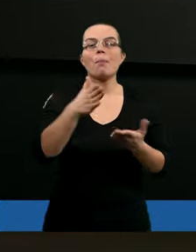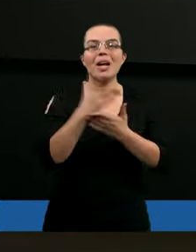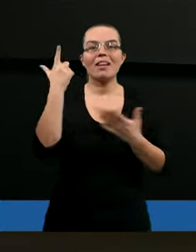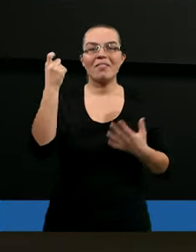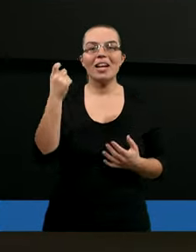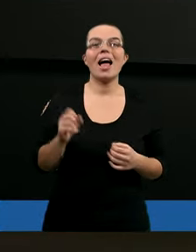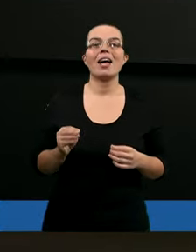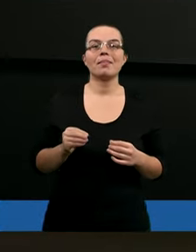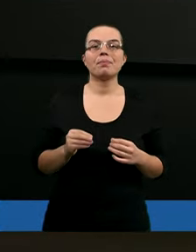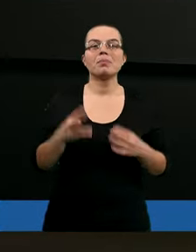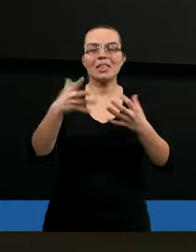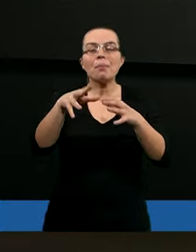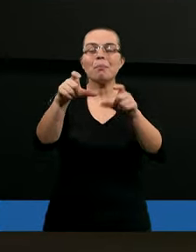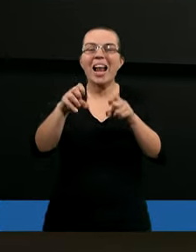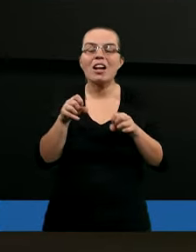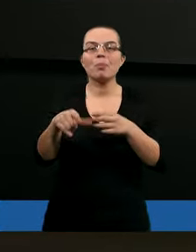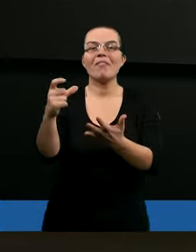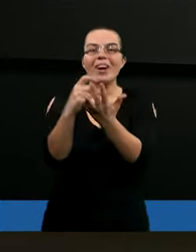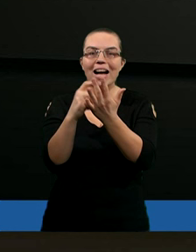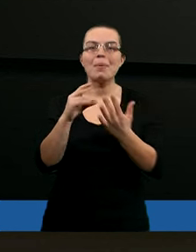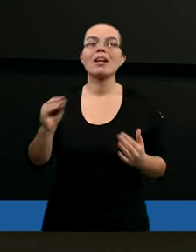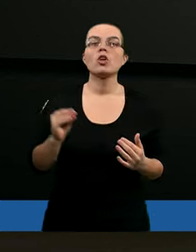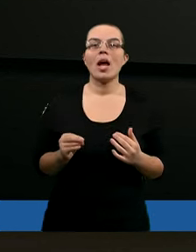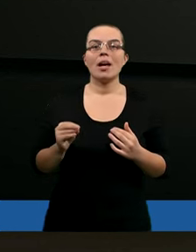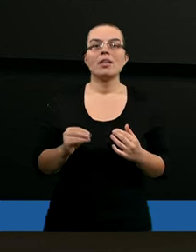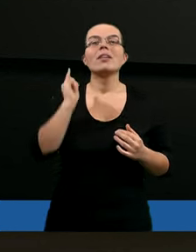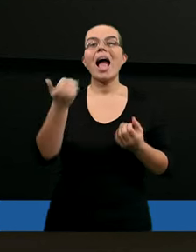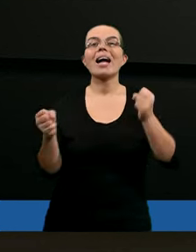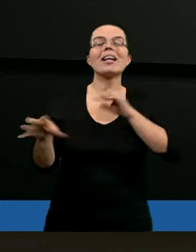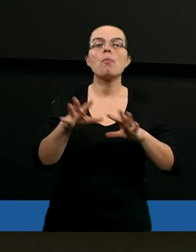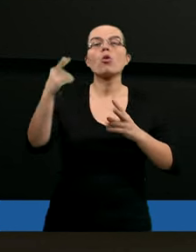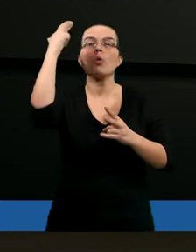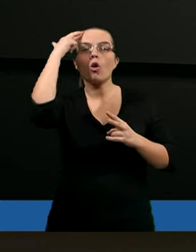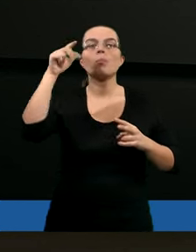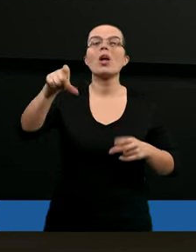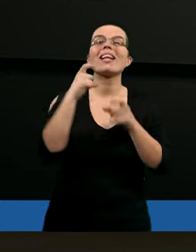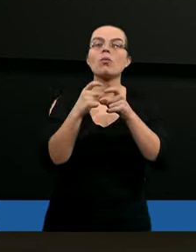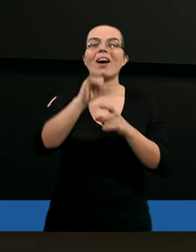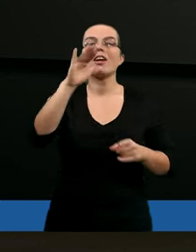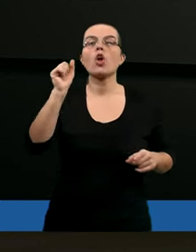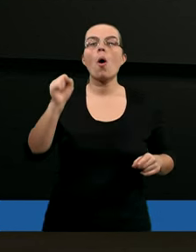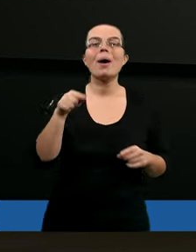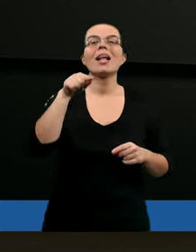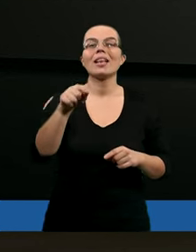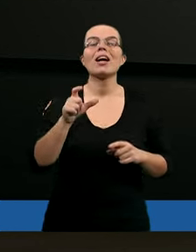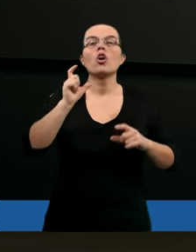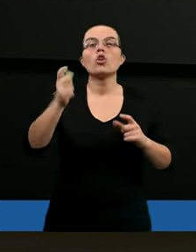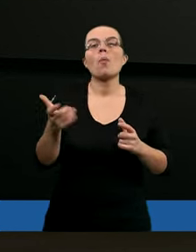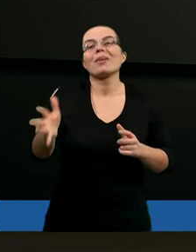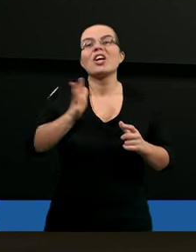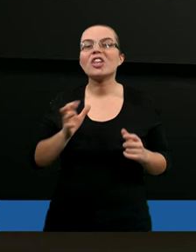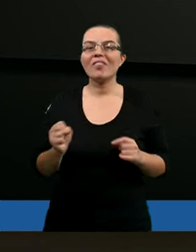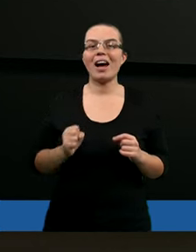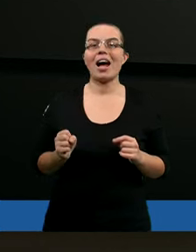przystaniem nad tym fragmentem. W jaki sposób rozumiecie słowa Joba? Czego się on spodziewał?